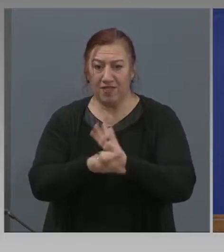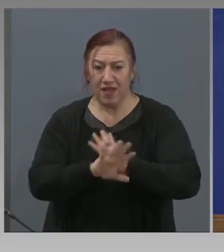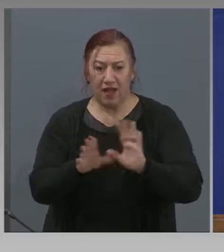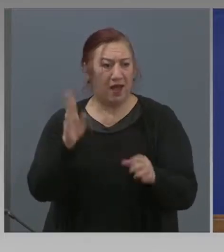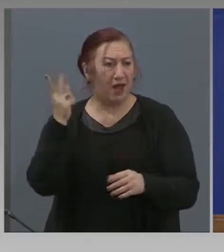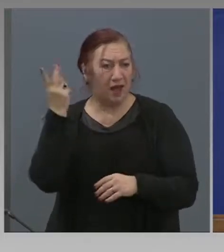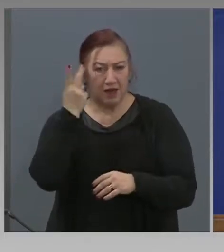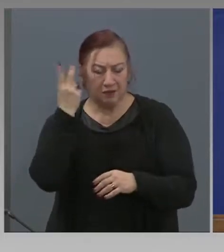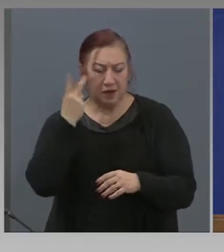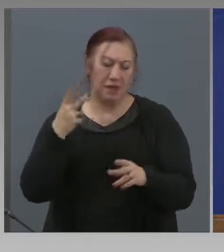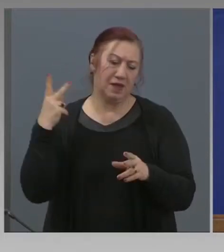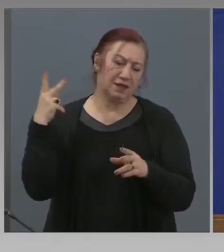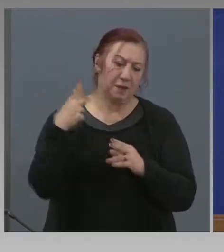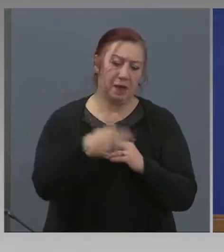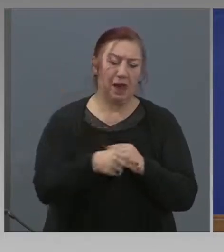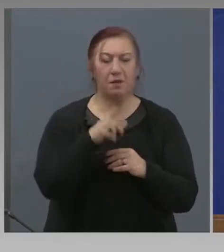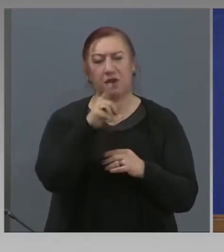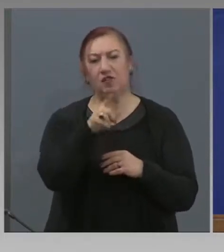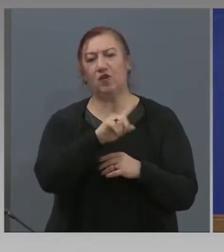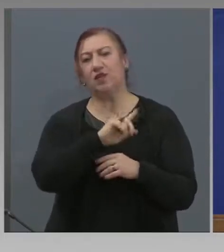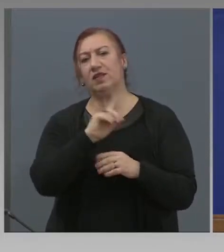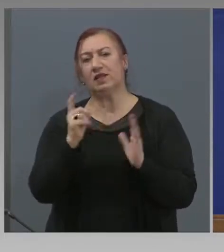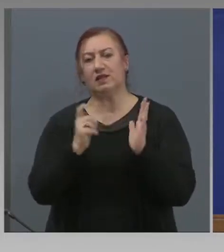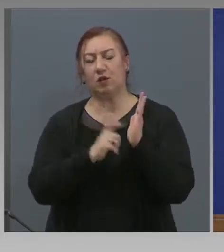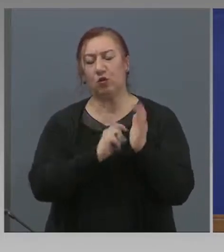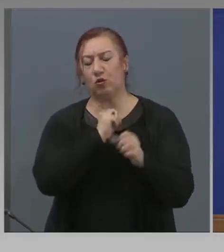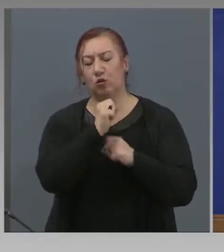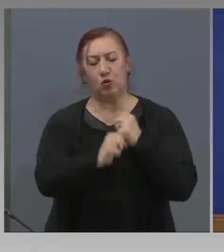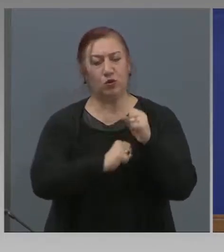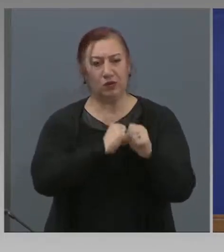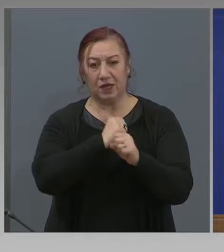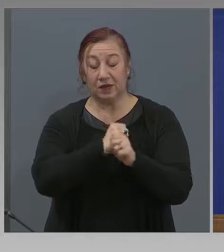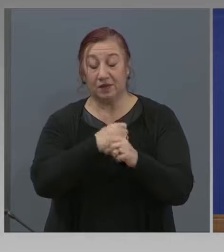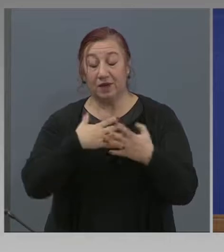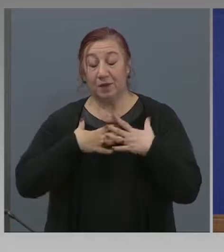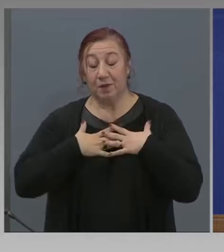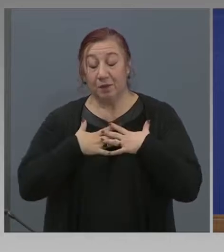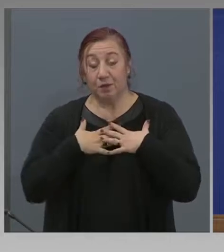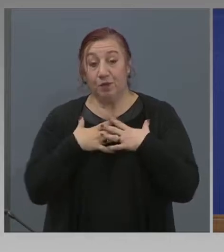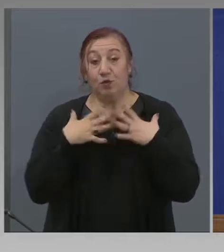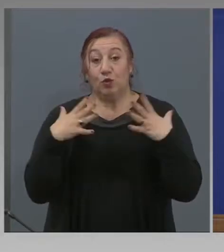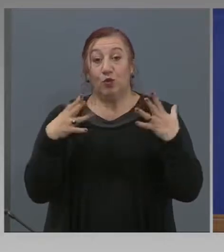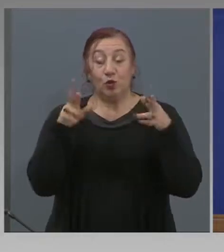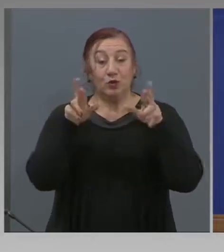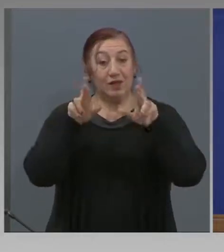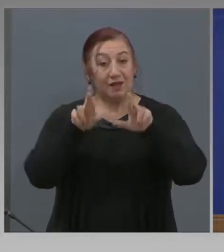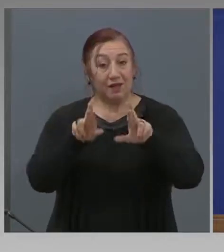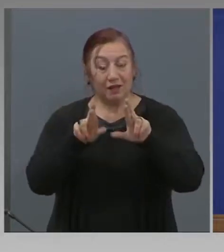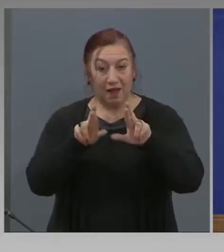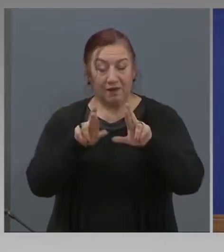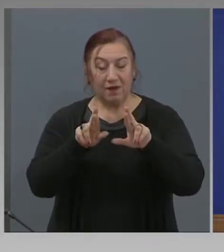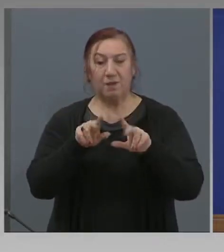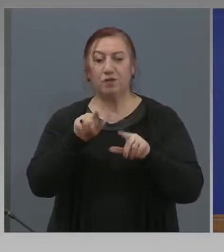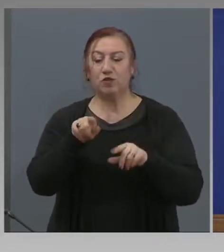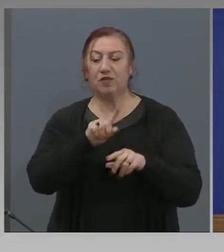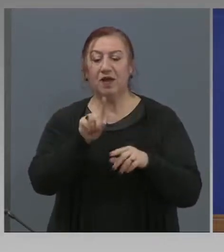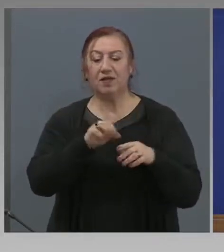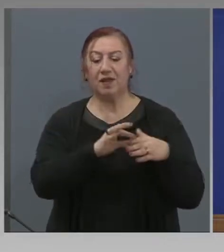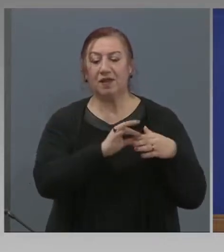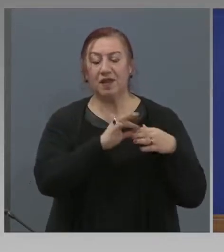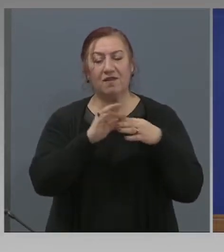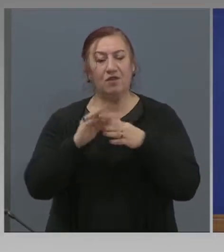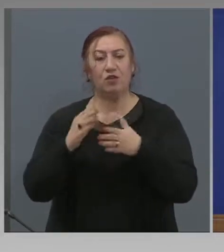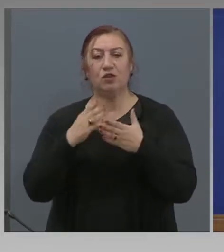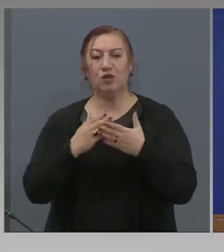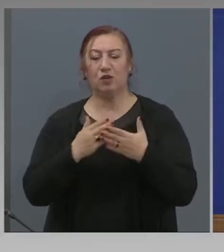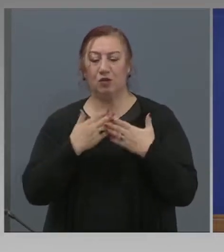това незаконно действие. Много се надявам това да не доведе до уронване